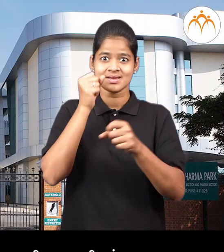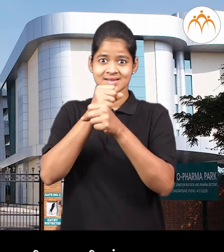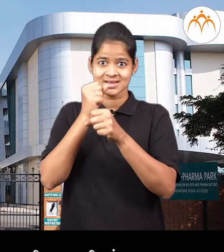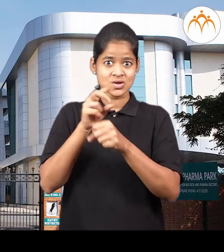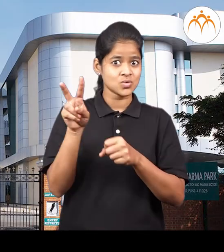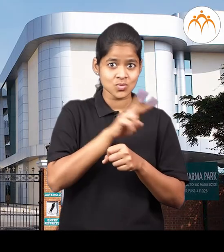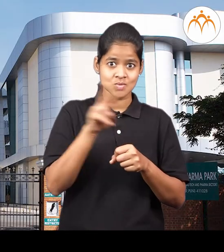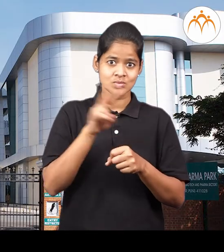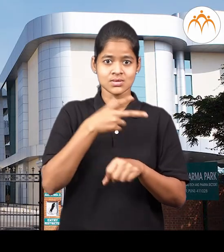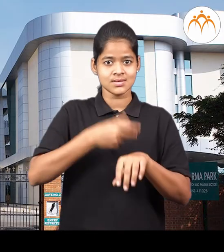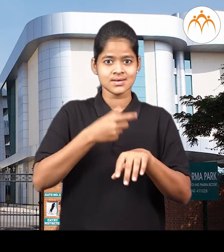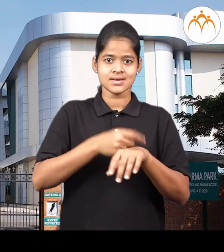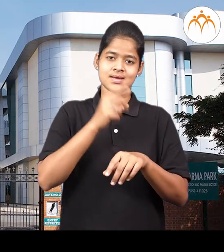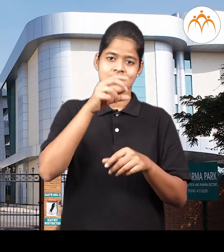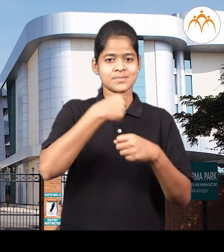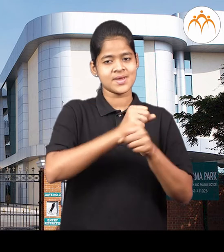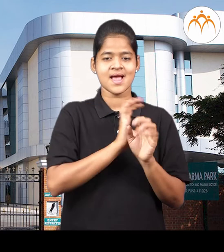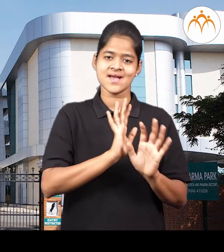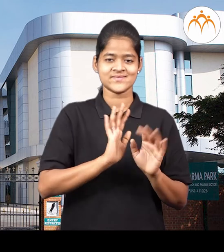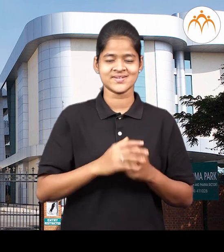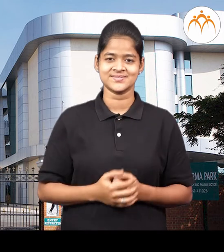संस्था या लशी तायर करतात